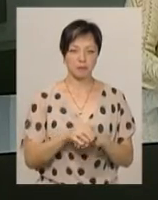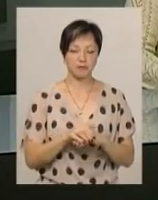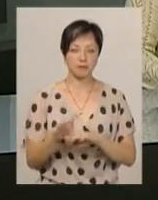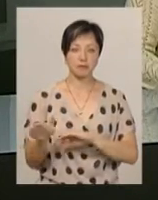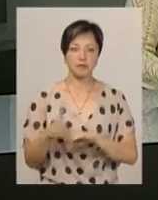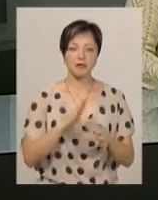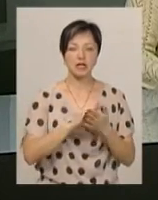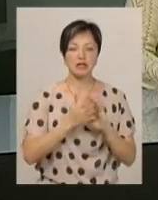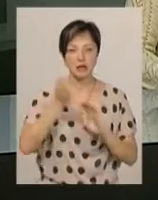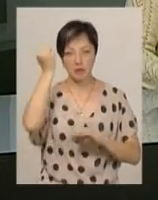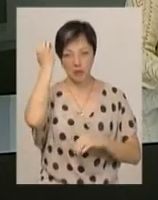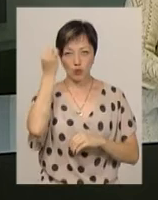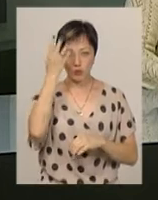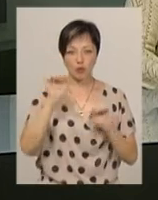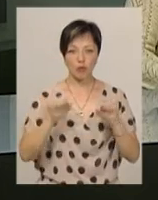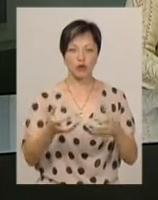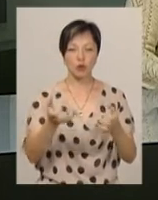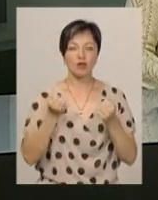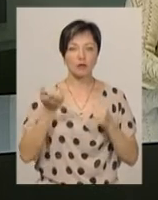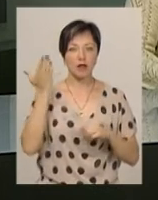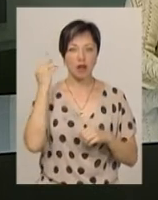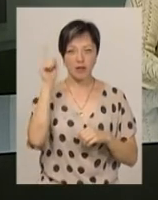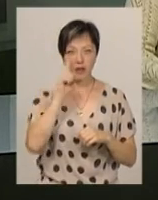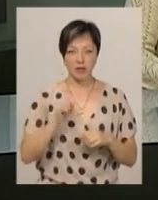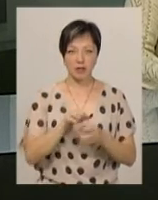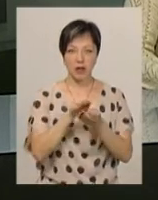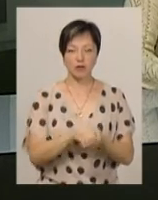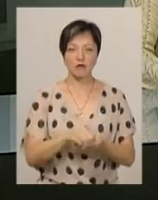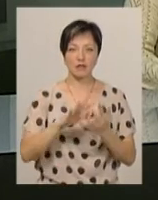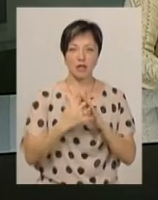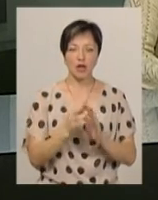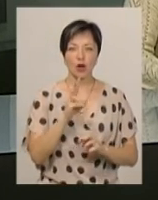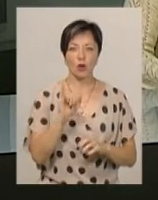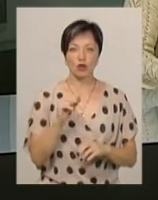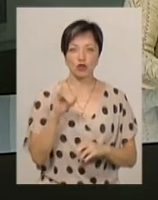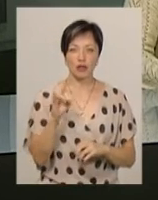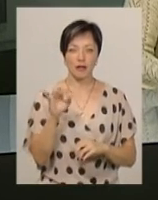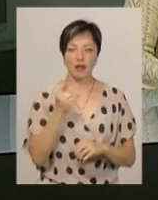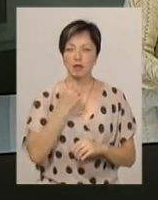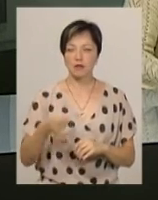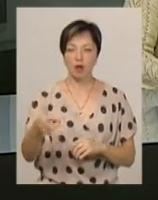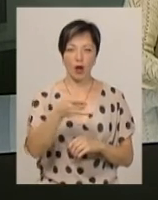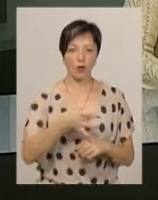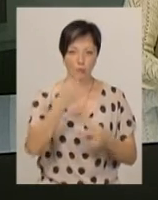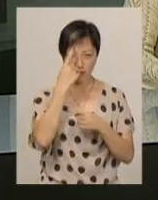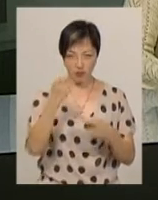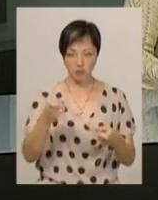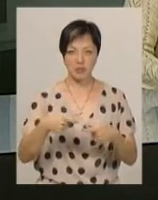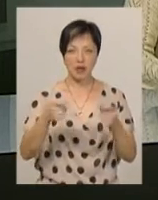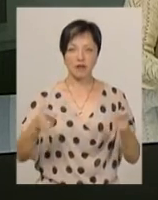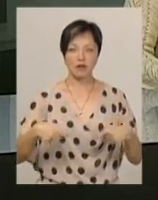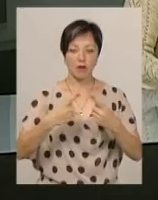Статус пам'ятки культури може отримати давнє єврейське кладовище у селі Кульчини Красилівського району. Про це повідомив